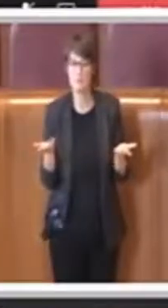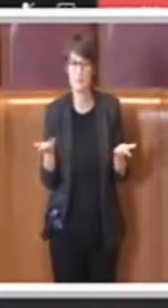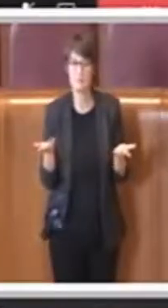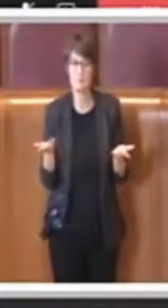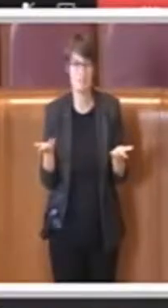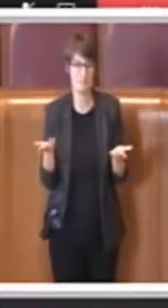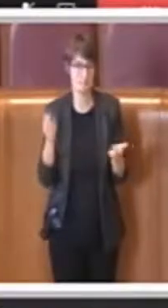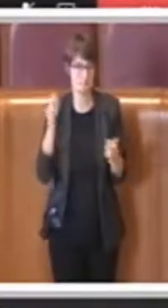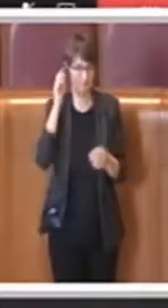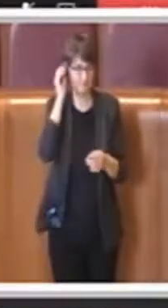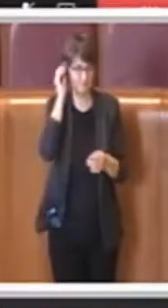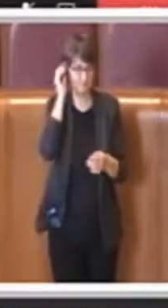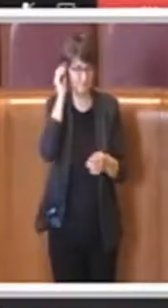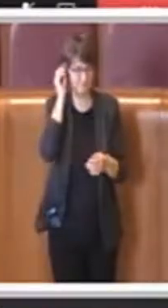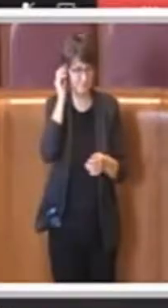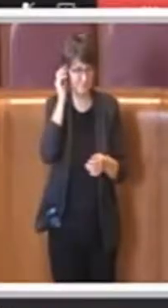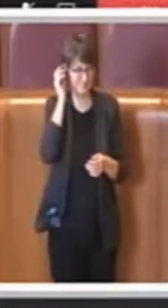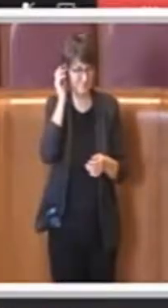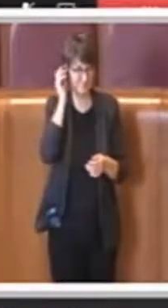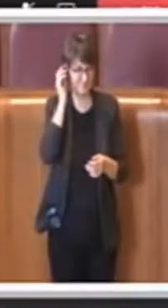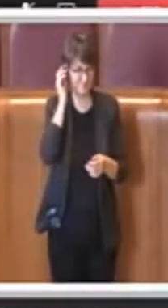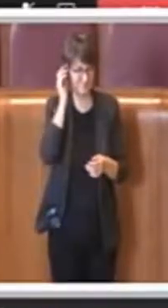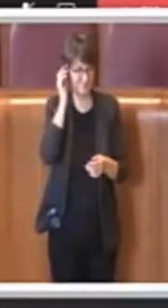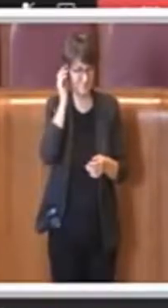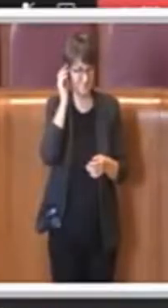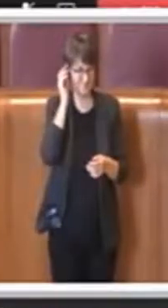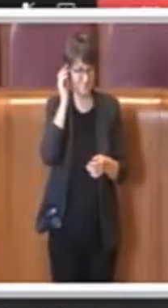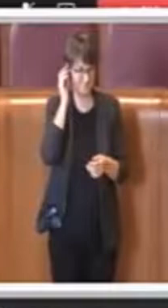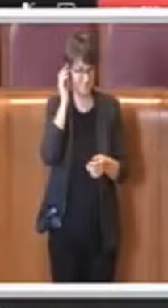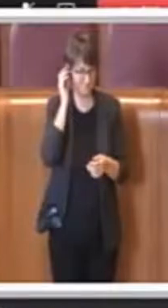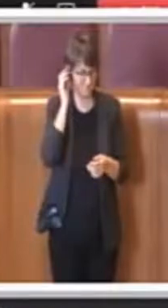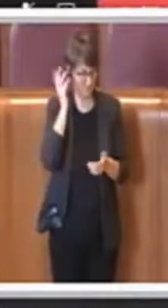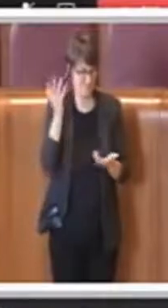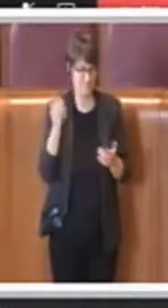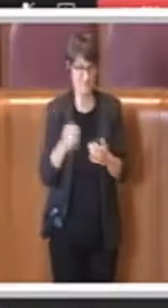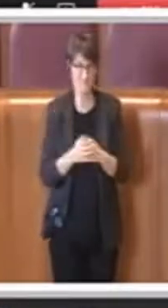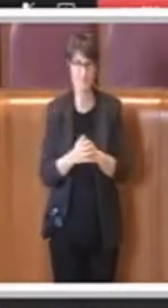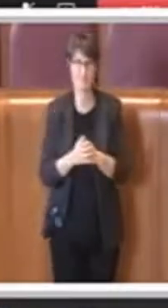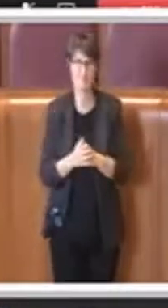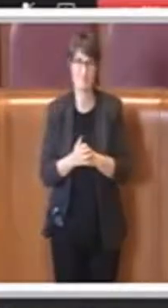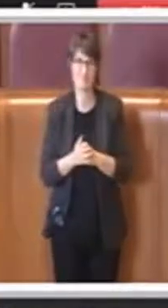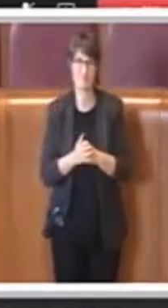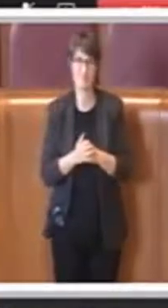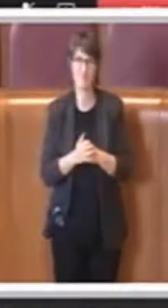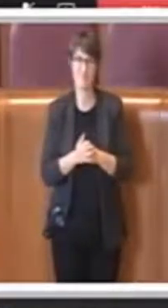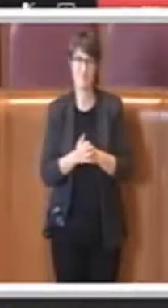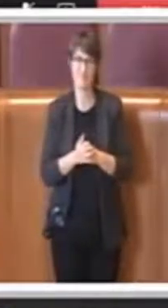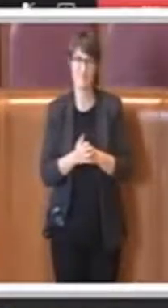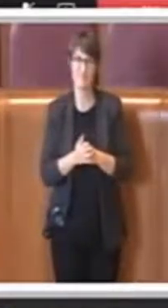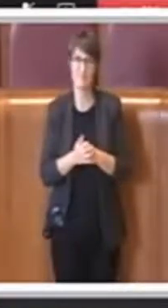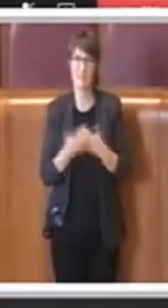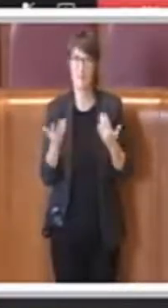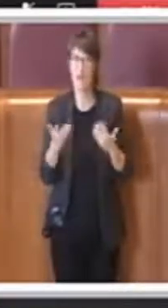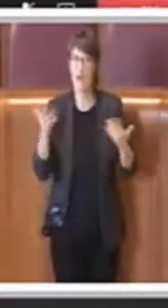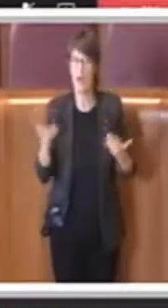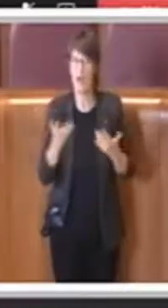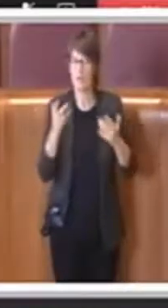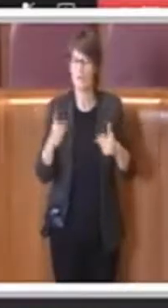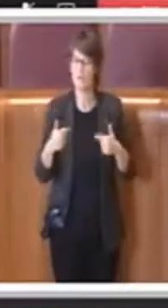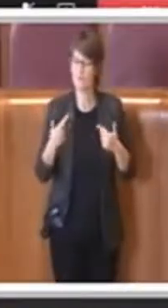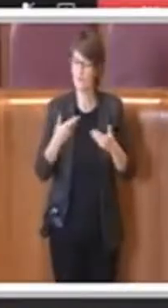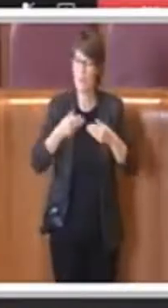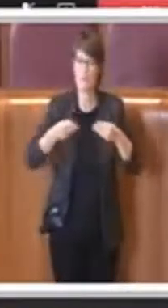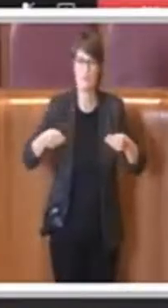iniziare a dotare gli strumenti e di dotarli e quantomeno di conferire a questi strumenti una loro